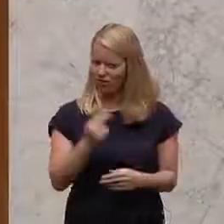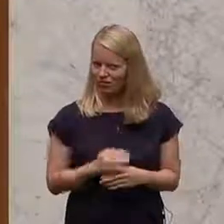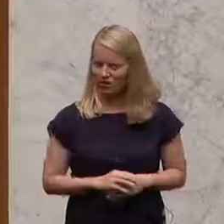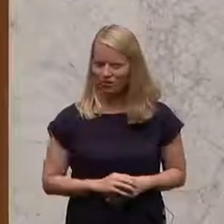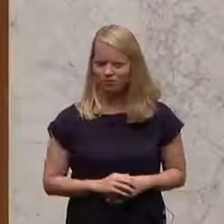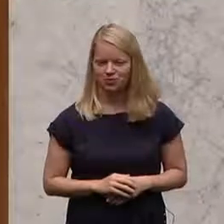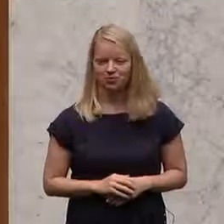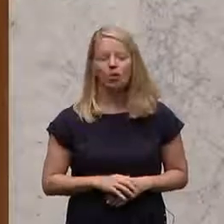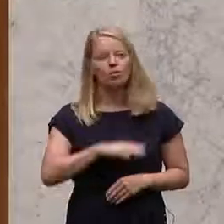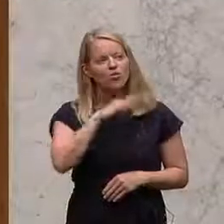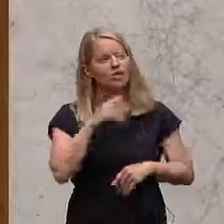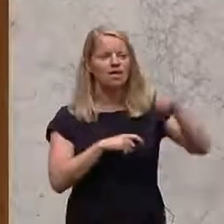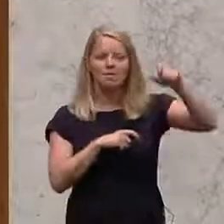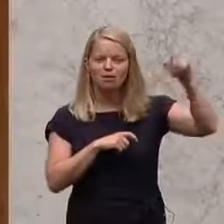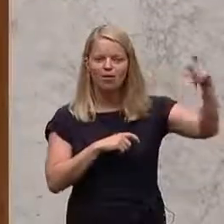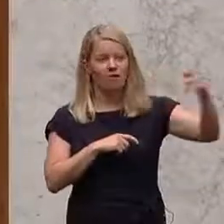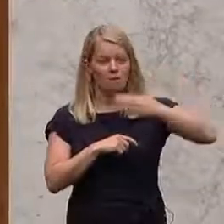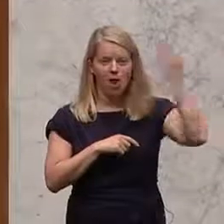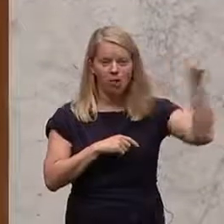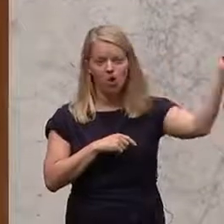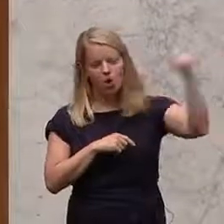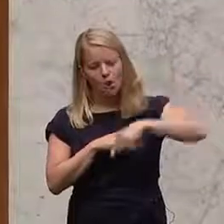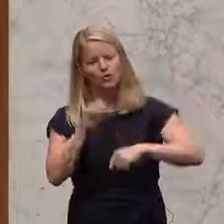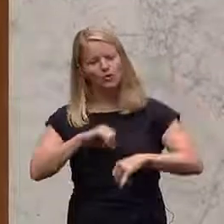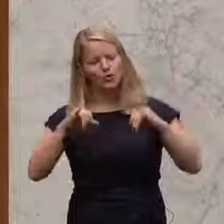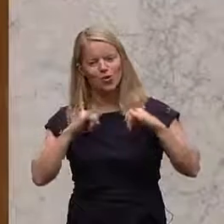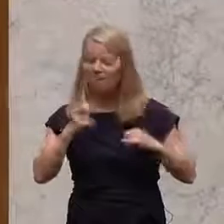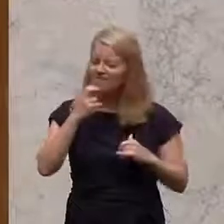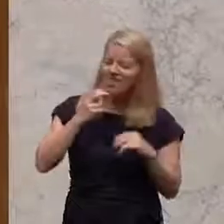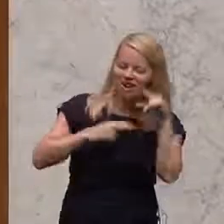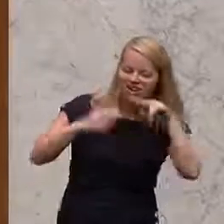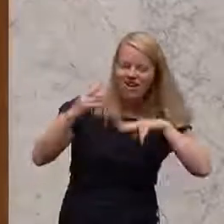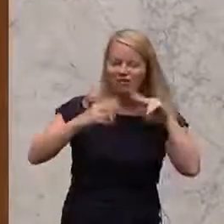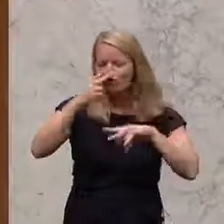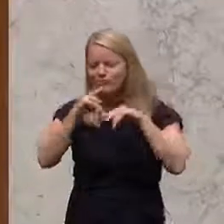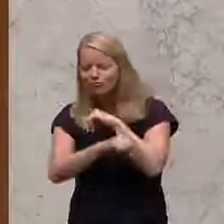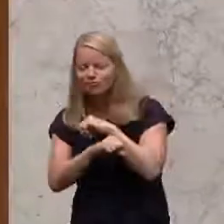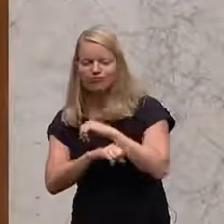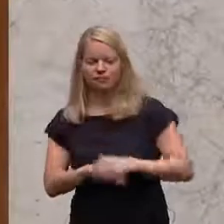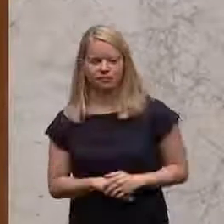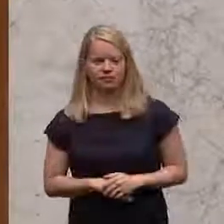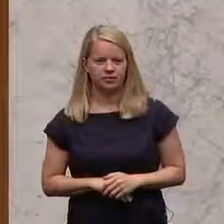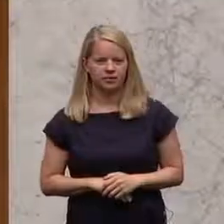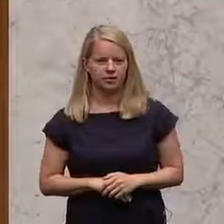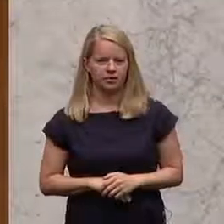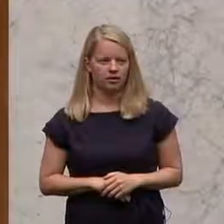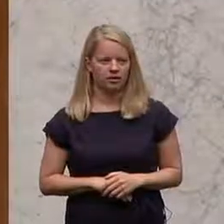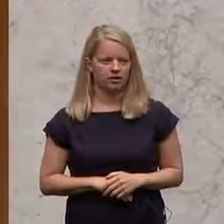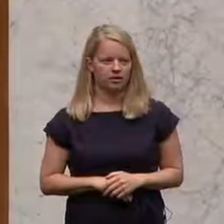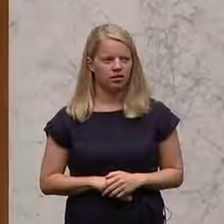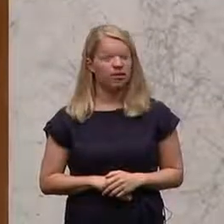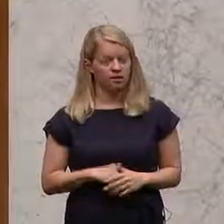Delegationen aus dem Ausland nach Südtirol kommen, um das zu studieren. Wir haben uns das zu Herzen genommen. Und in der